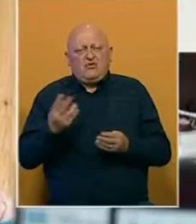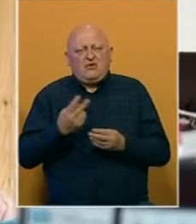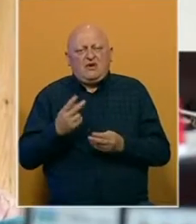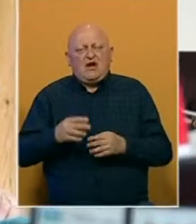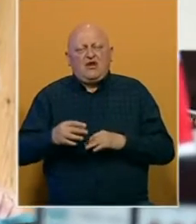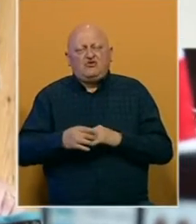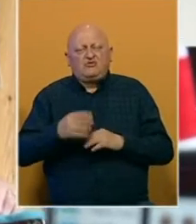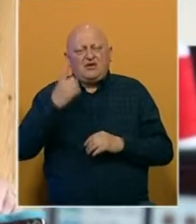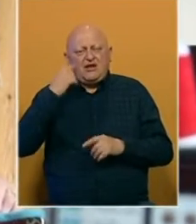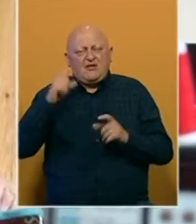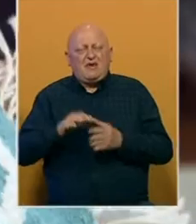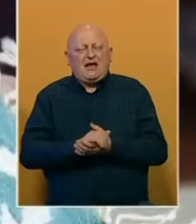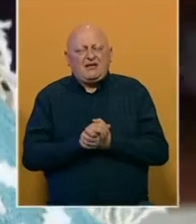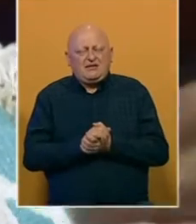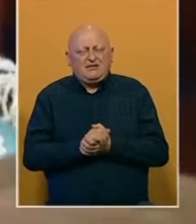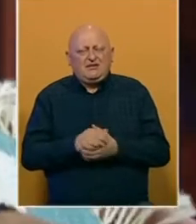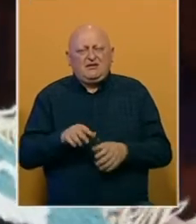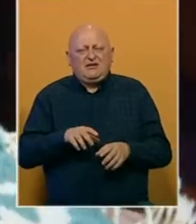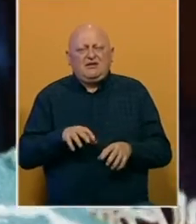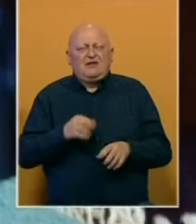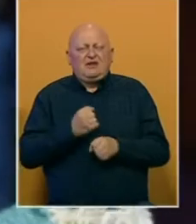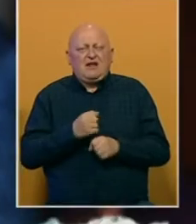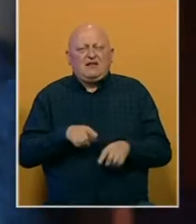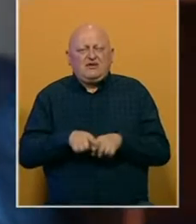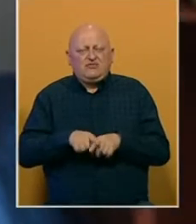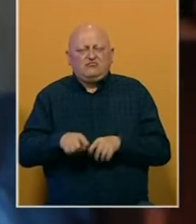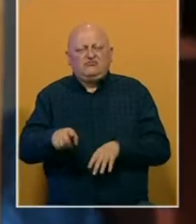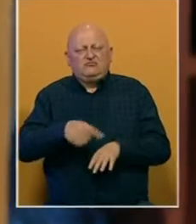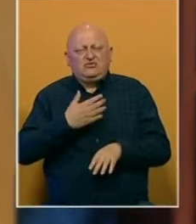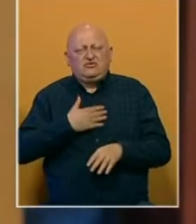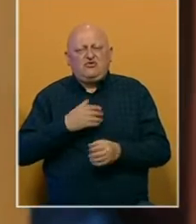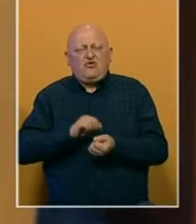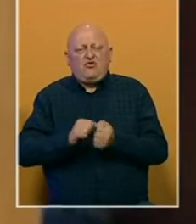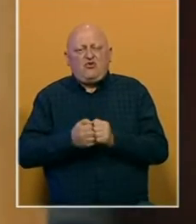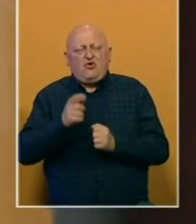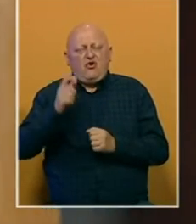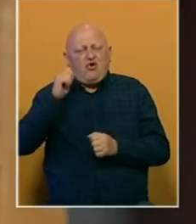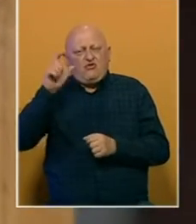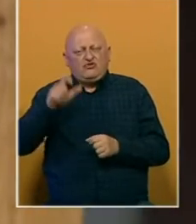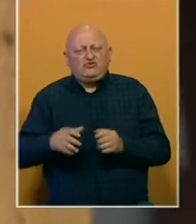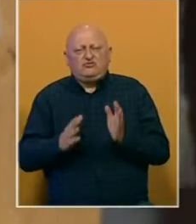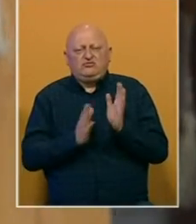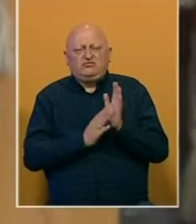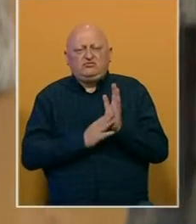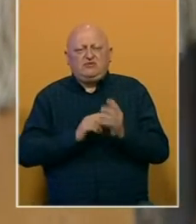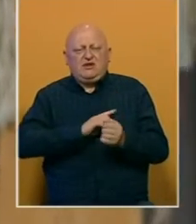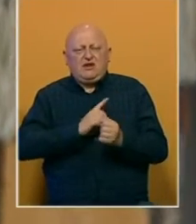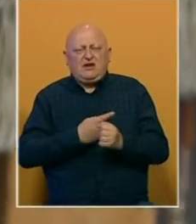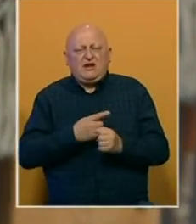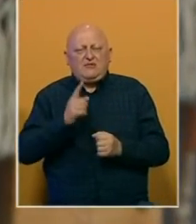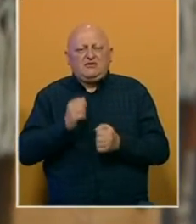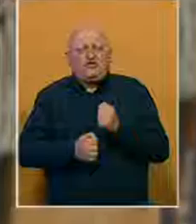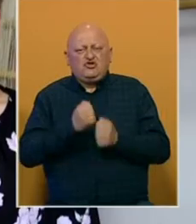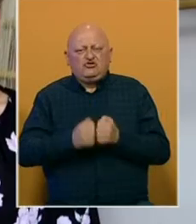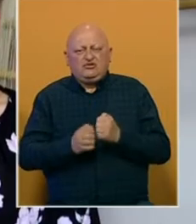suproge majke prijateljice radne kolegice te da istrajavaju u svojoj borbi ove žene dokazuju da su hrabrije od zločina.